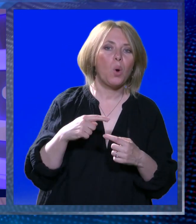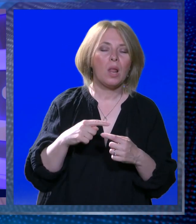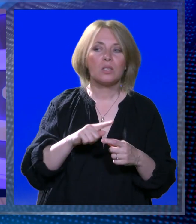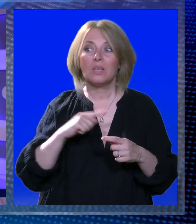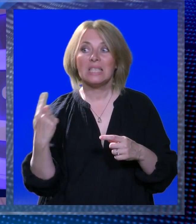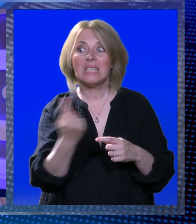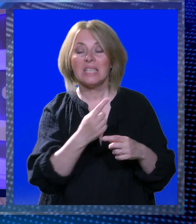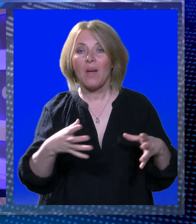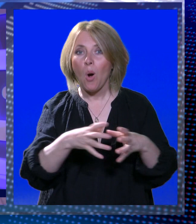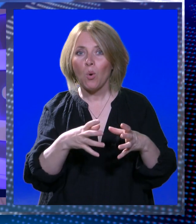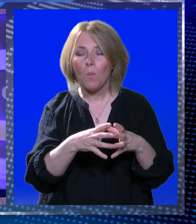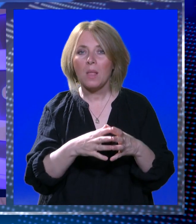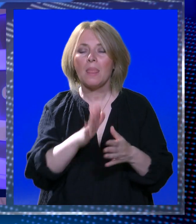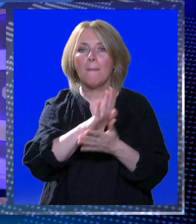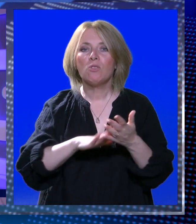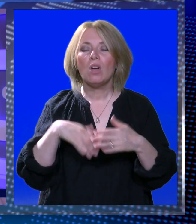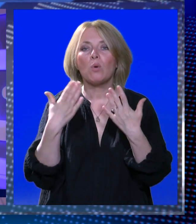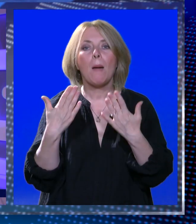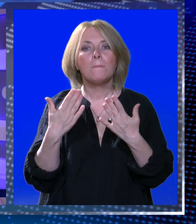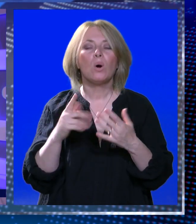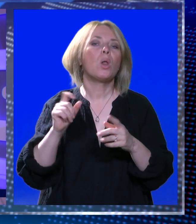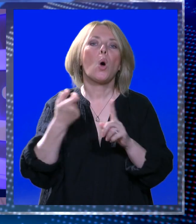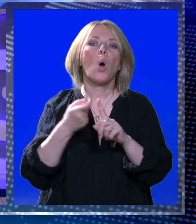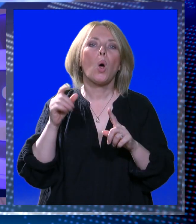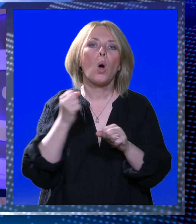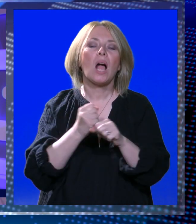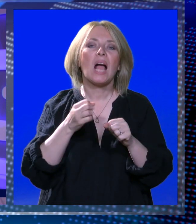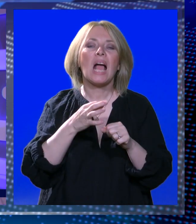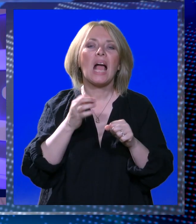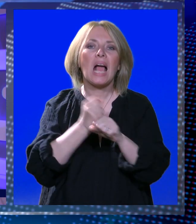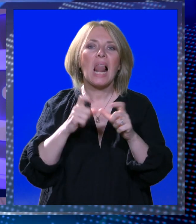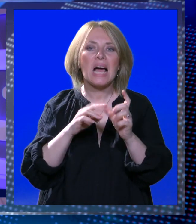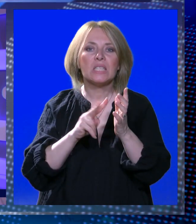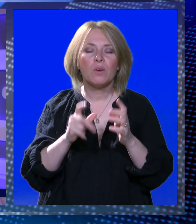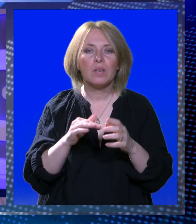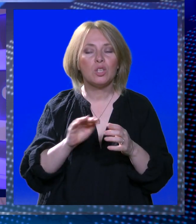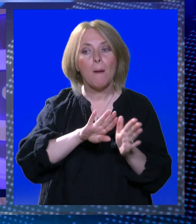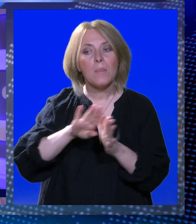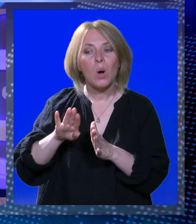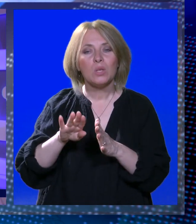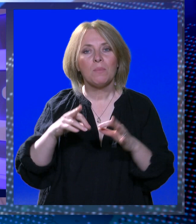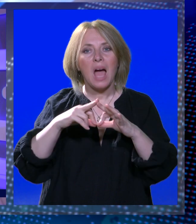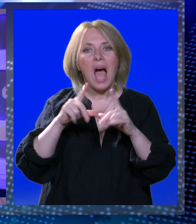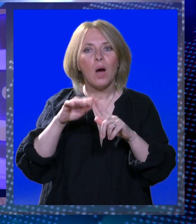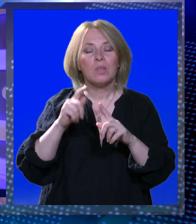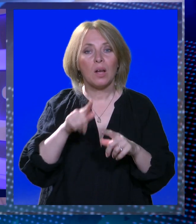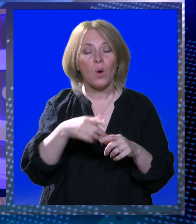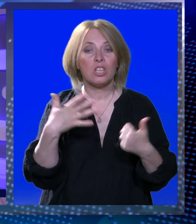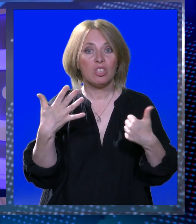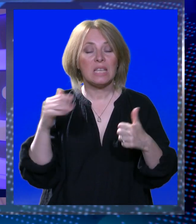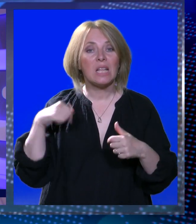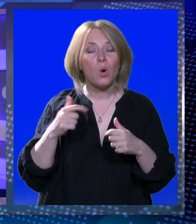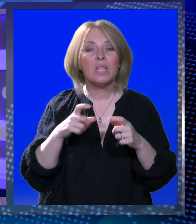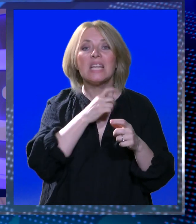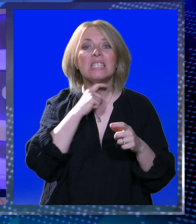Sve okupljene na početku je pozdravio Dubrovački biskup Monsignor Roko Glasnović, posebica autora, koji je gotovo 60 godina svećenik